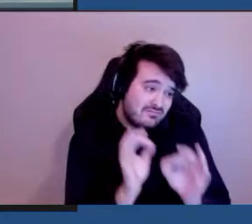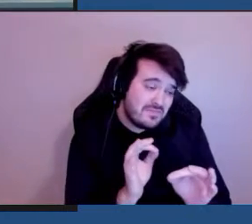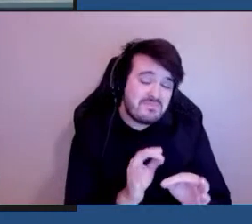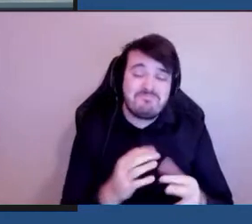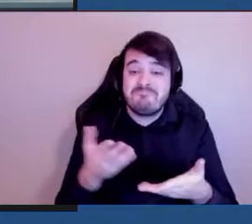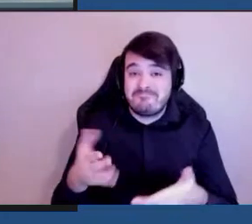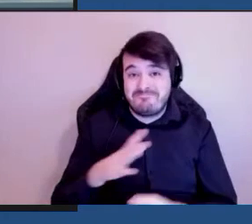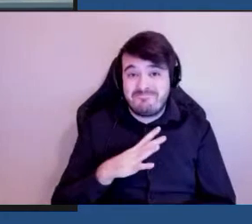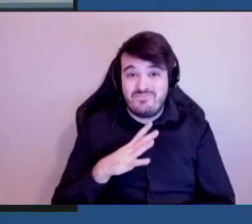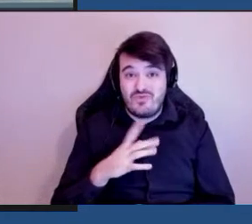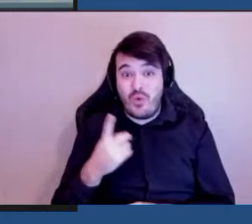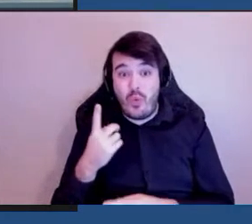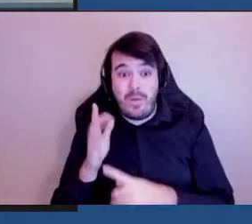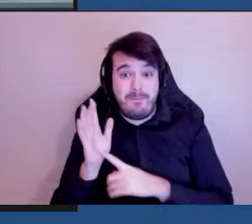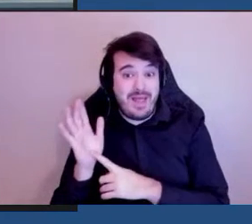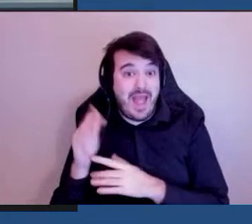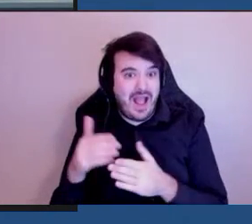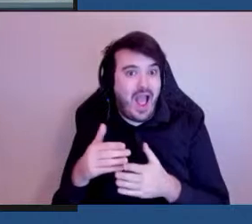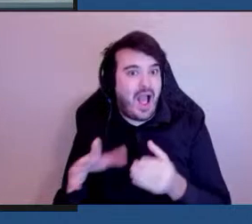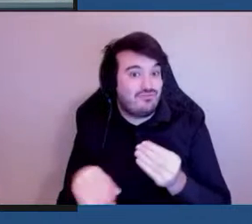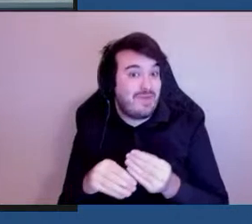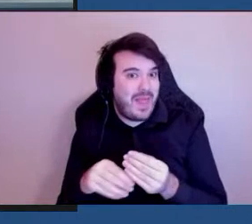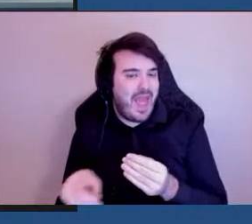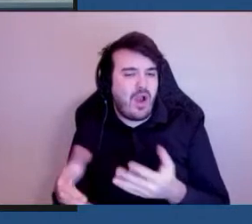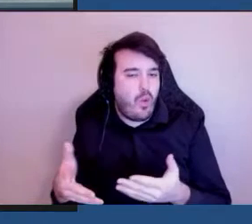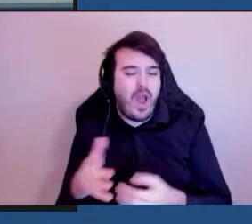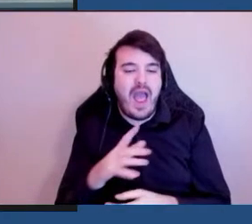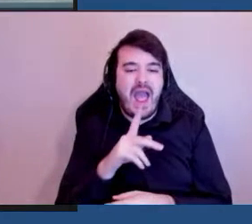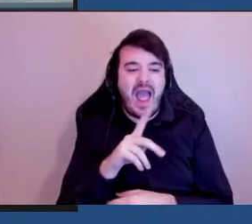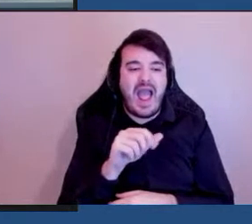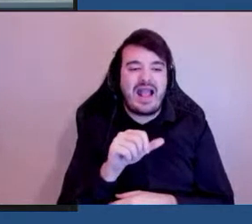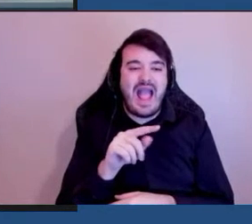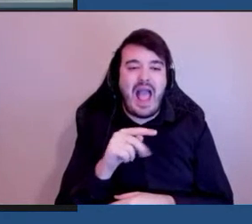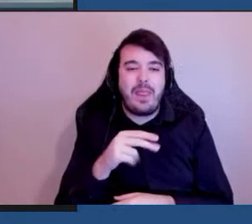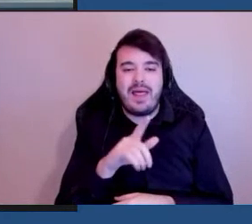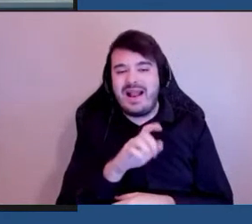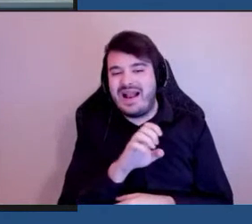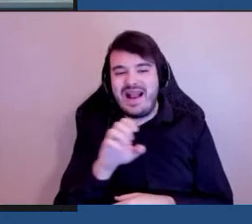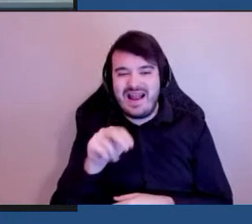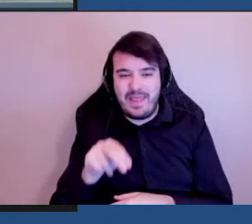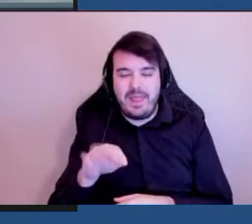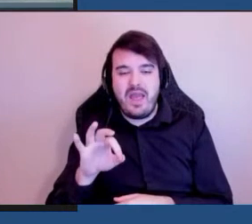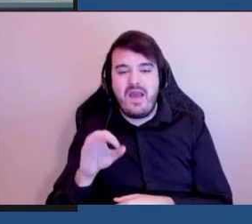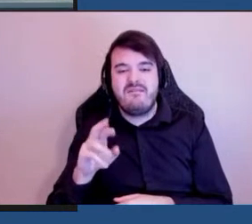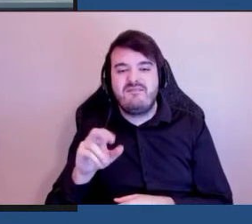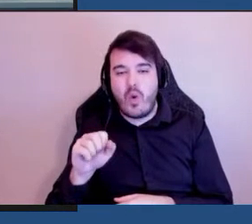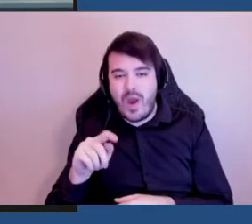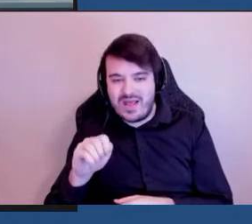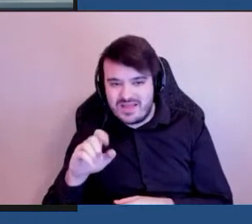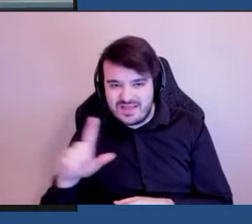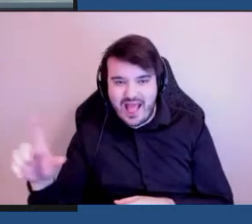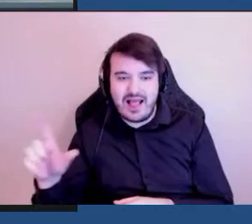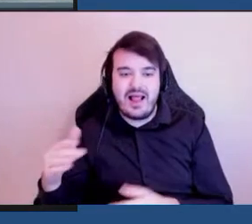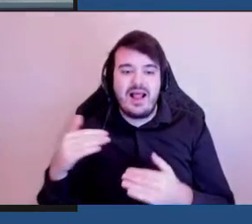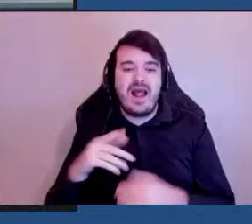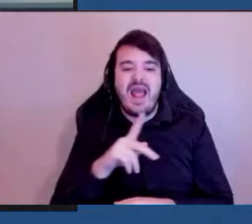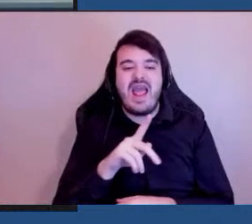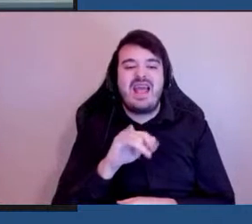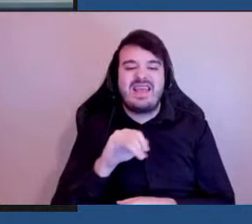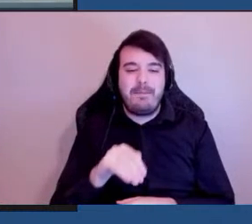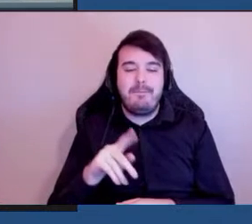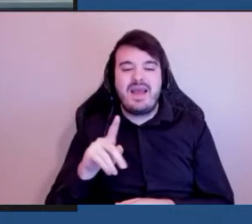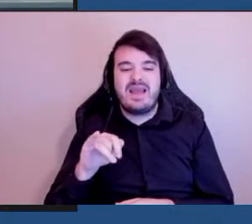présentation supplémentaire de Kathleen Forrestal et de Kim Keltkartick et de Wayne Antle.